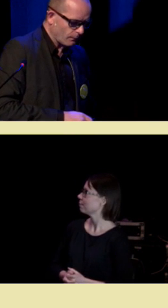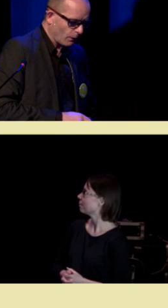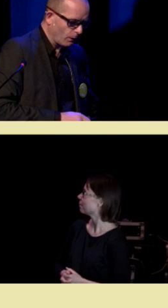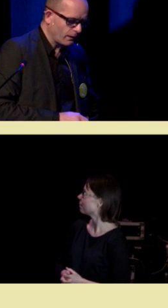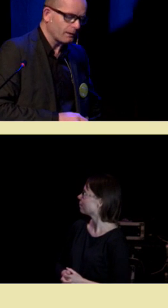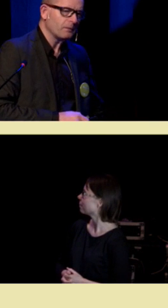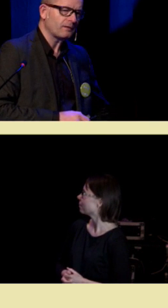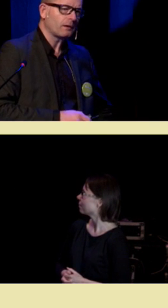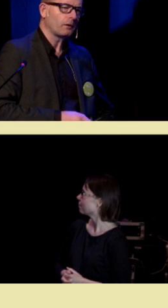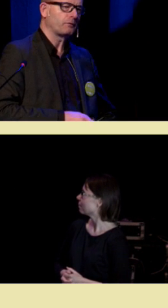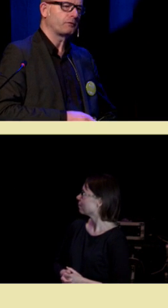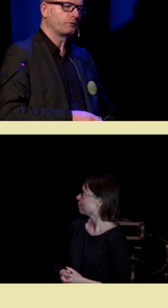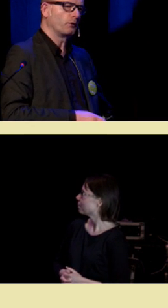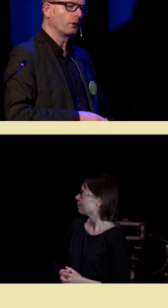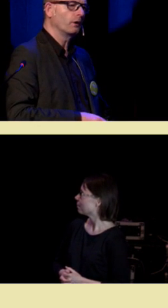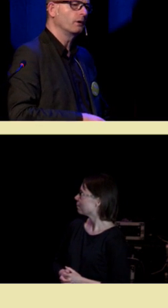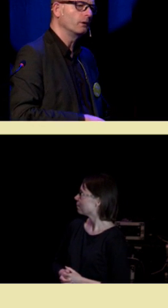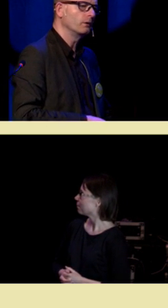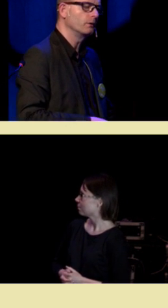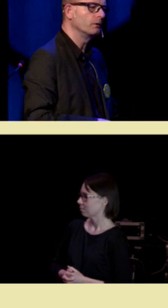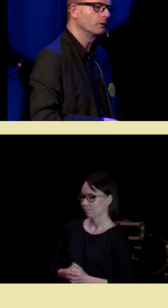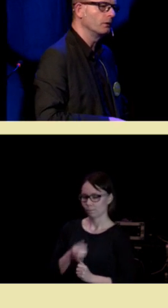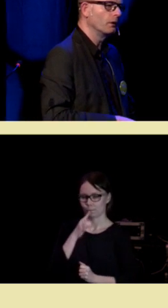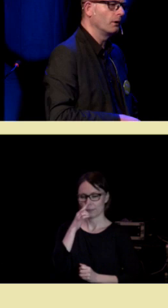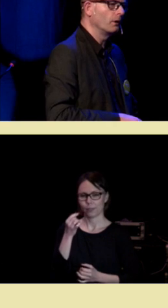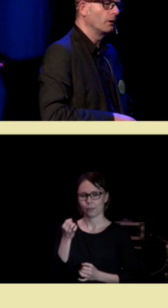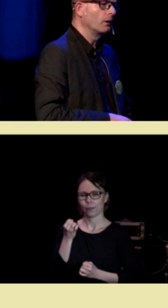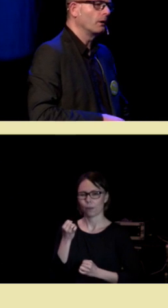Og en av de mest kraftfulle,